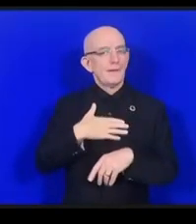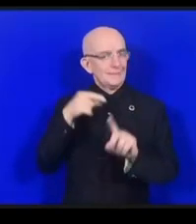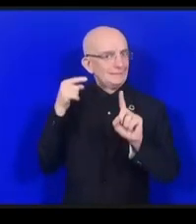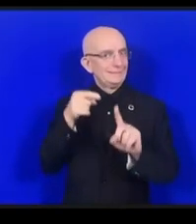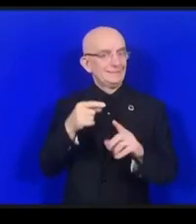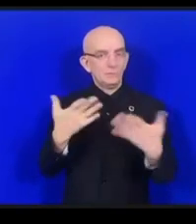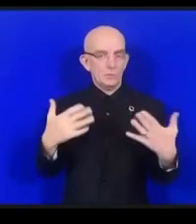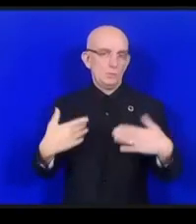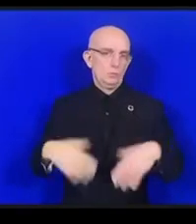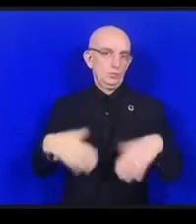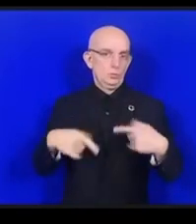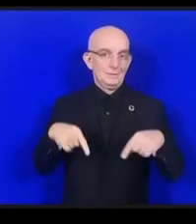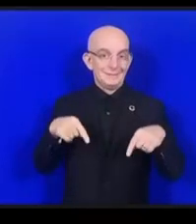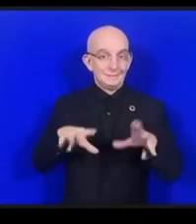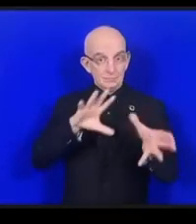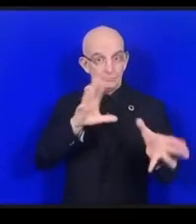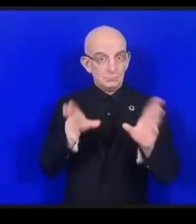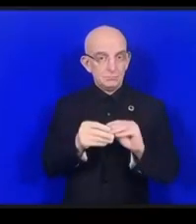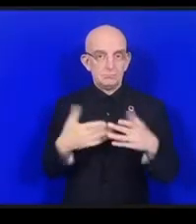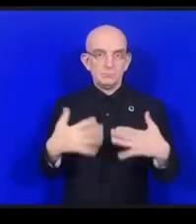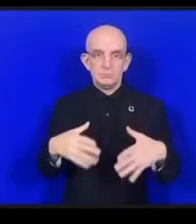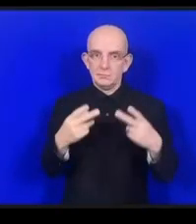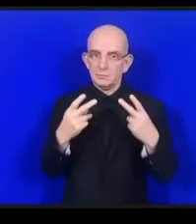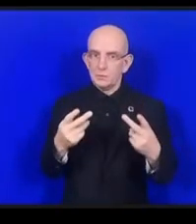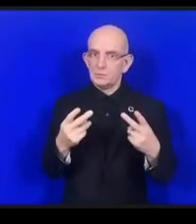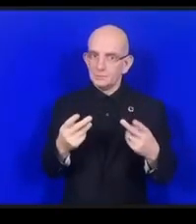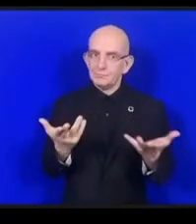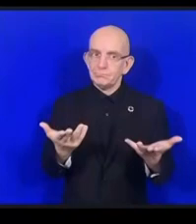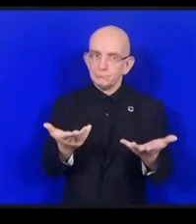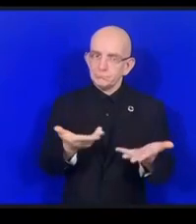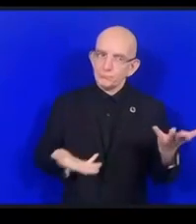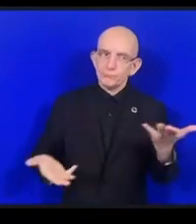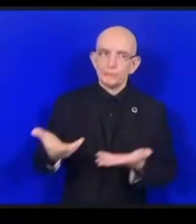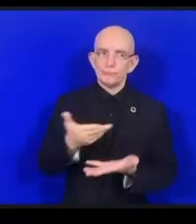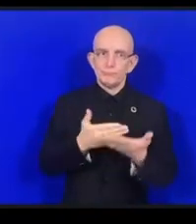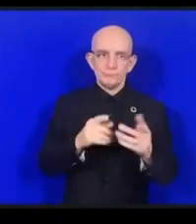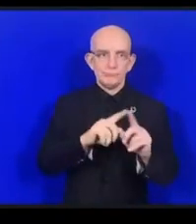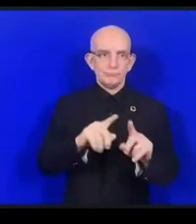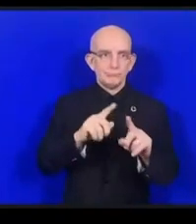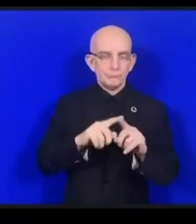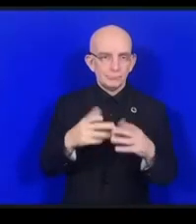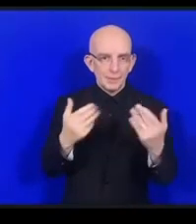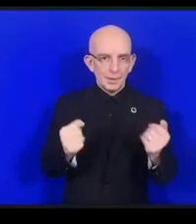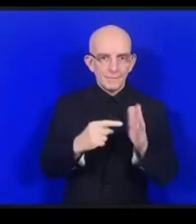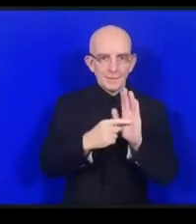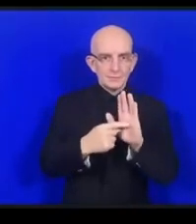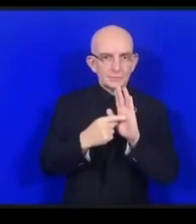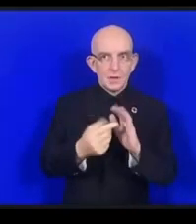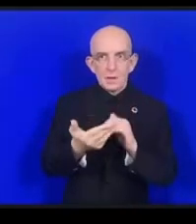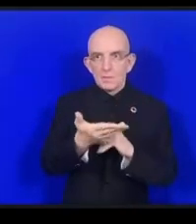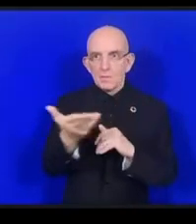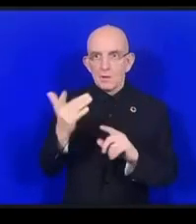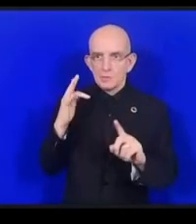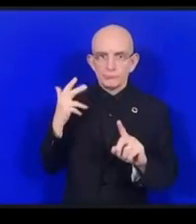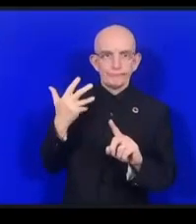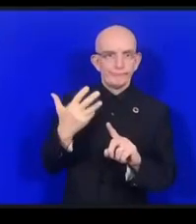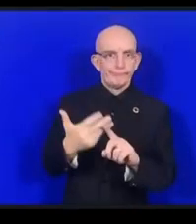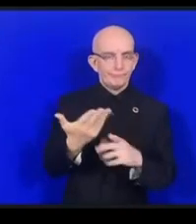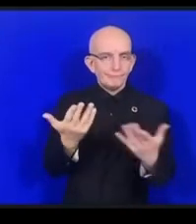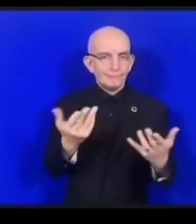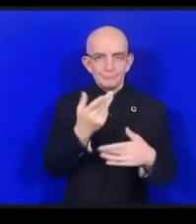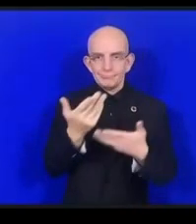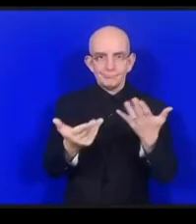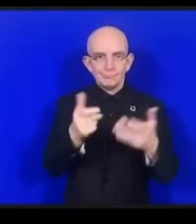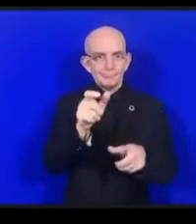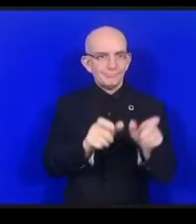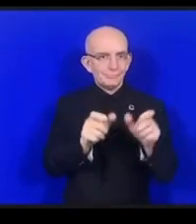ンであるということいろんな事例が過去からあります例えば世銀の知識マネジメントのリ